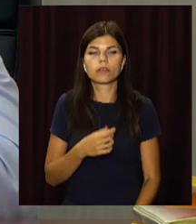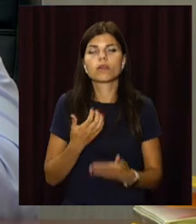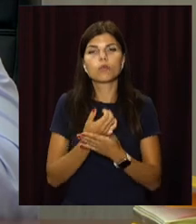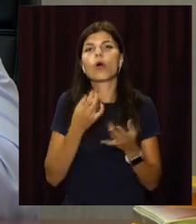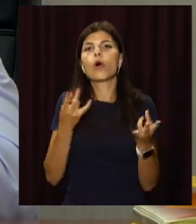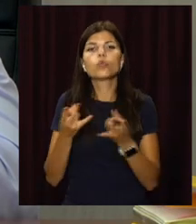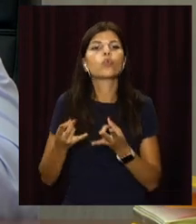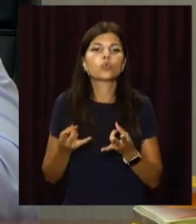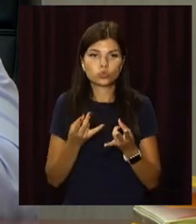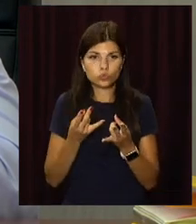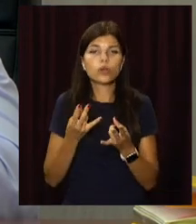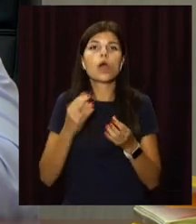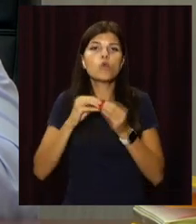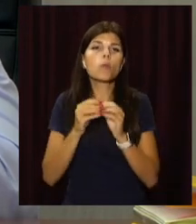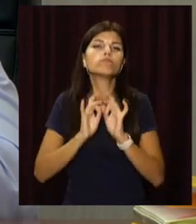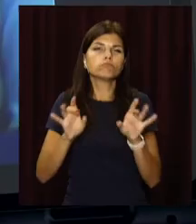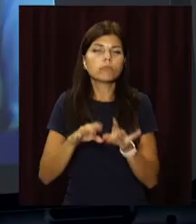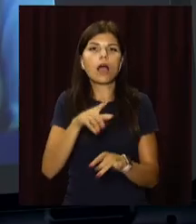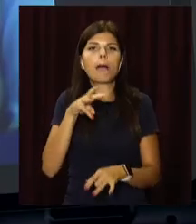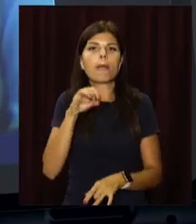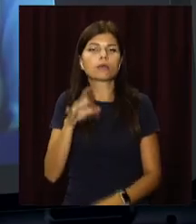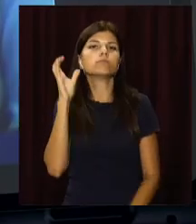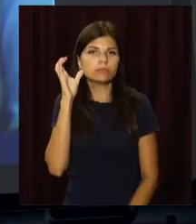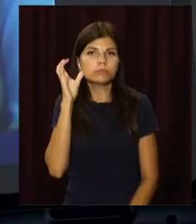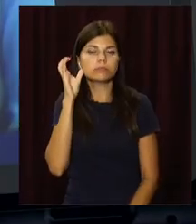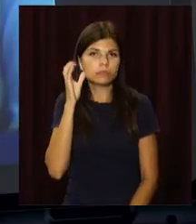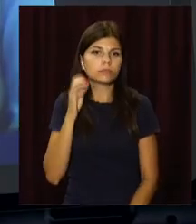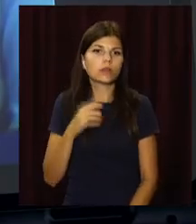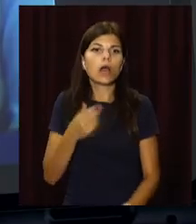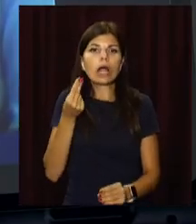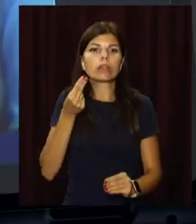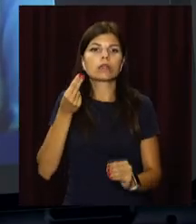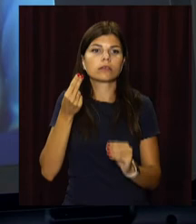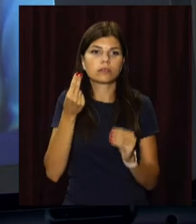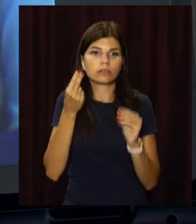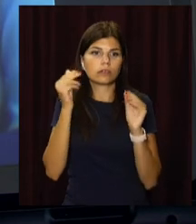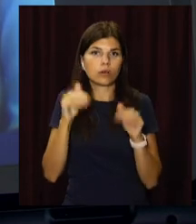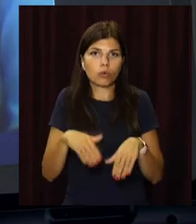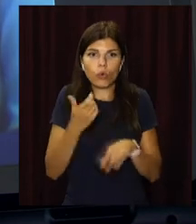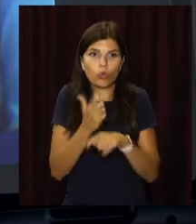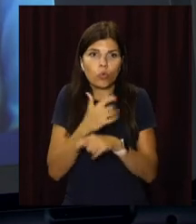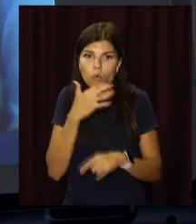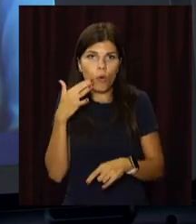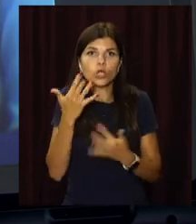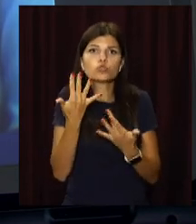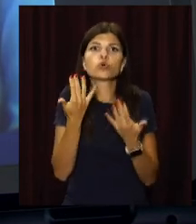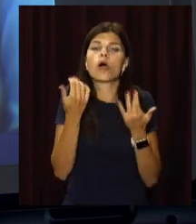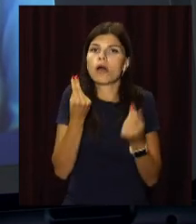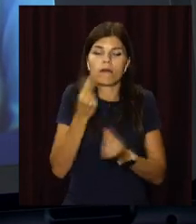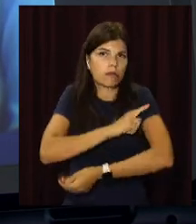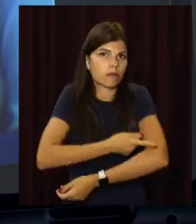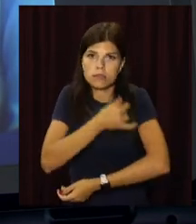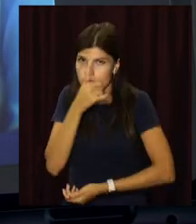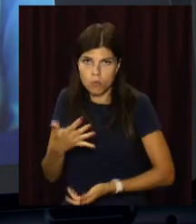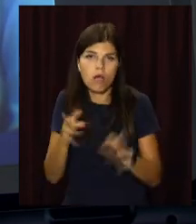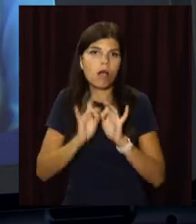Долгами-долгами 95 тисяч, і що тут стоїть 35, може проїти фізичні. Родина ще люди, а